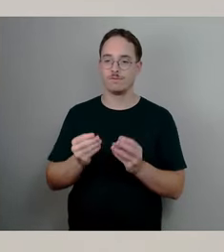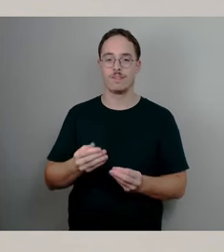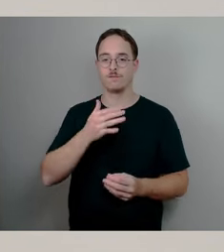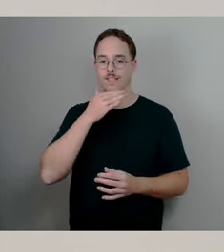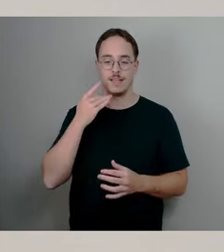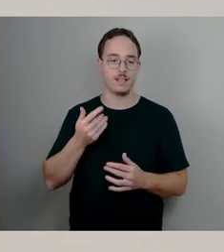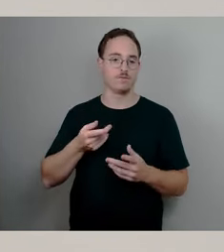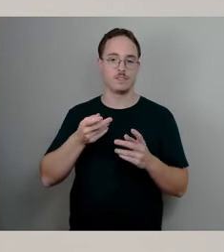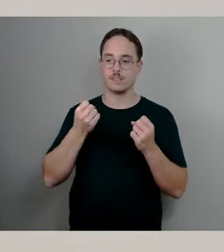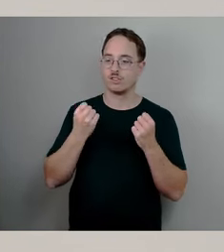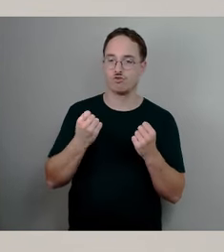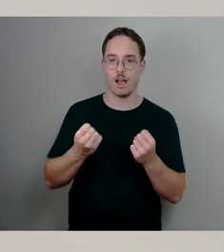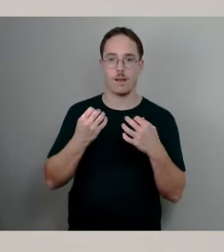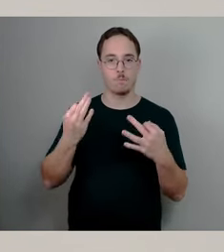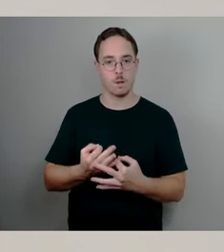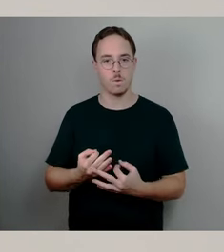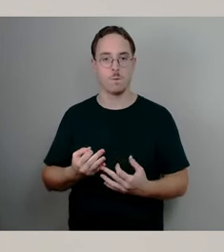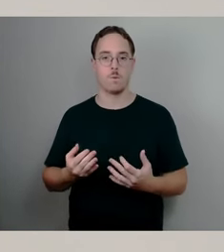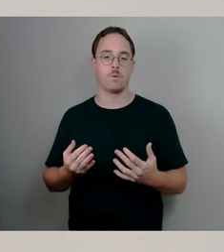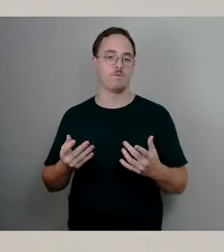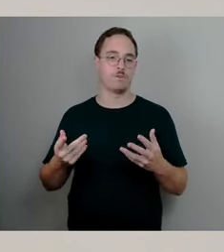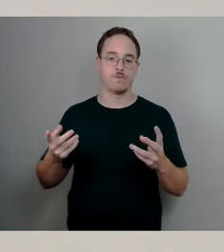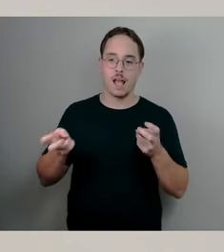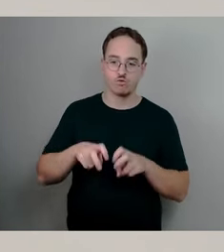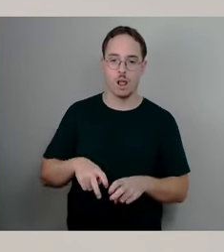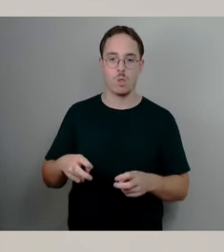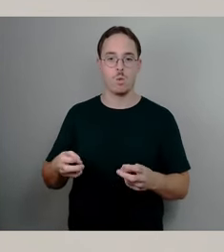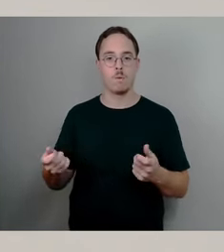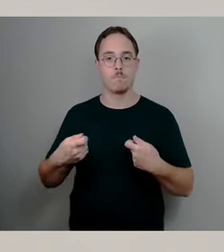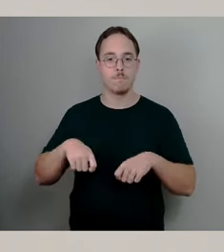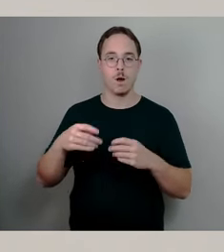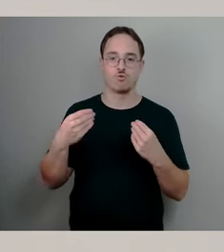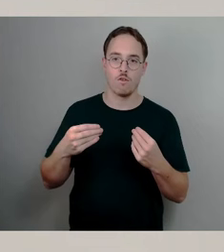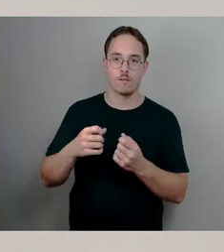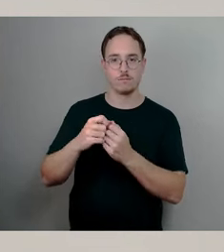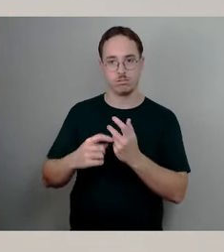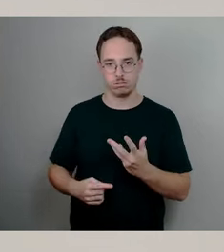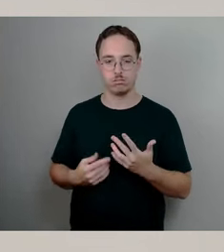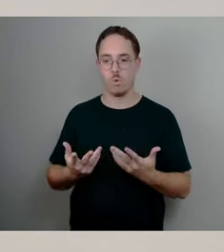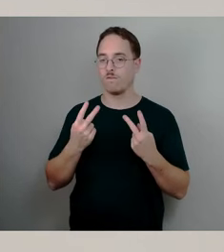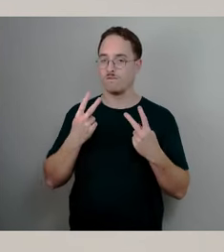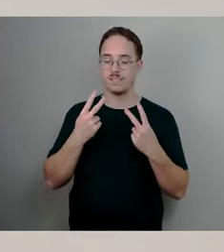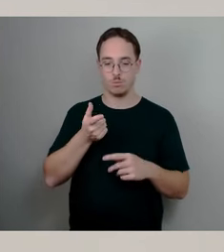der Herstellung, der Baustoffe und der Nutzung. Dementsprechend sind für die Karoderbrücke alle